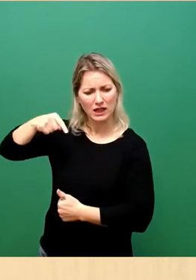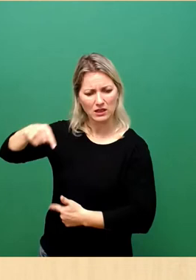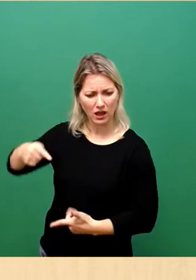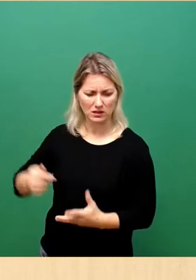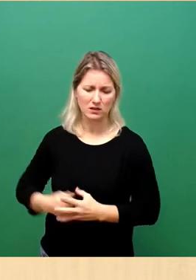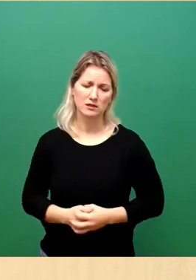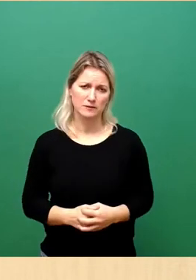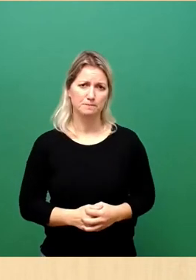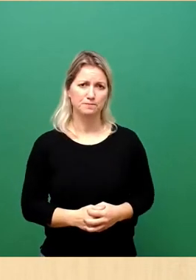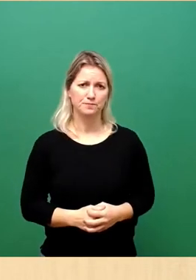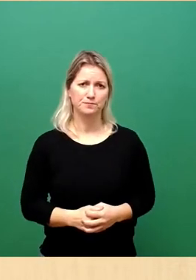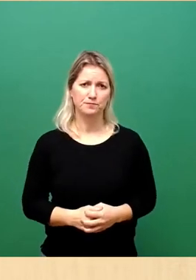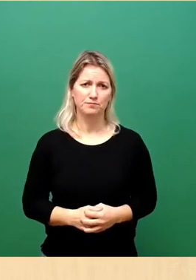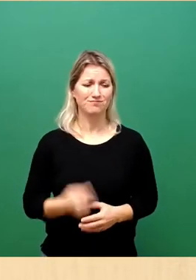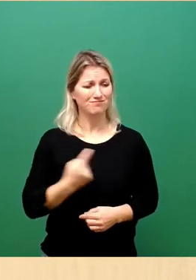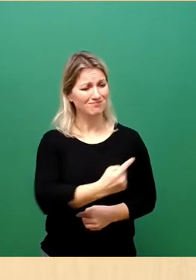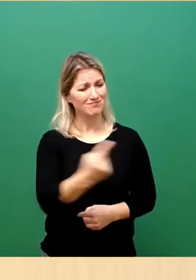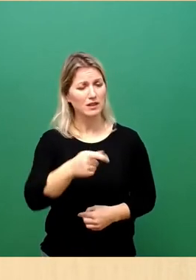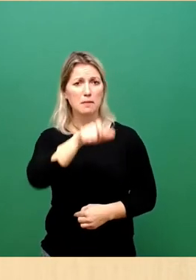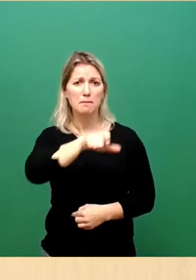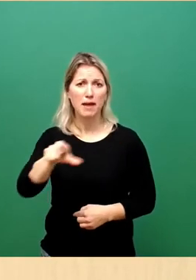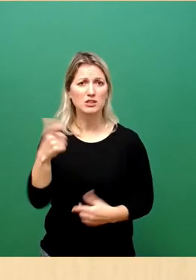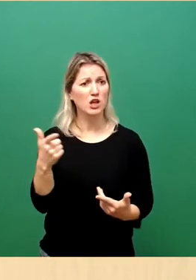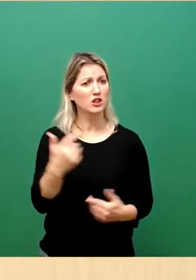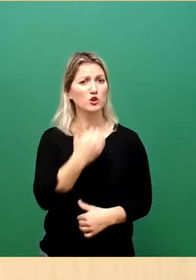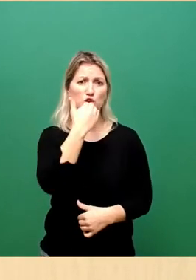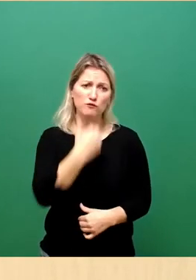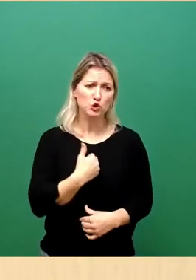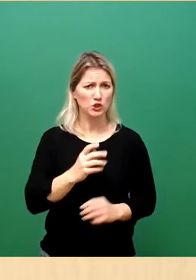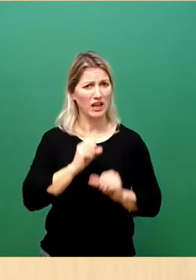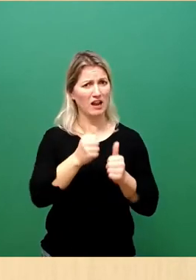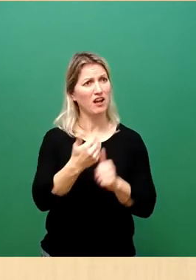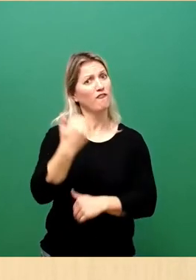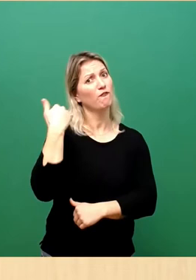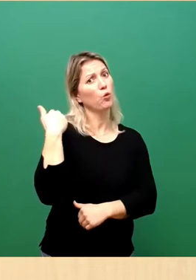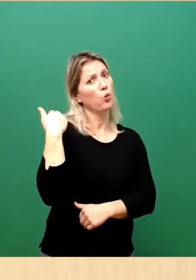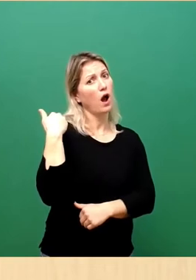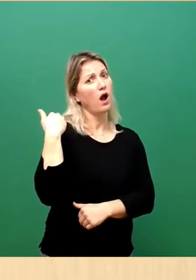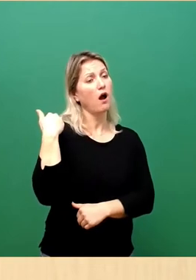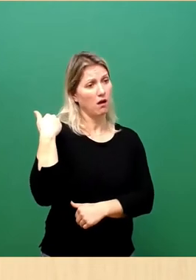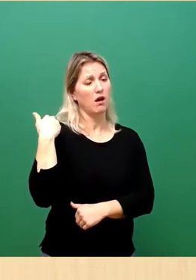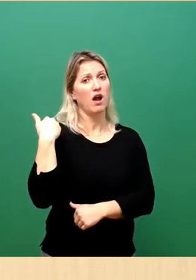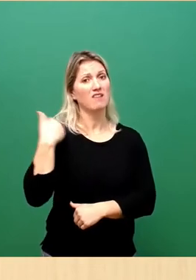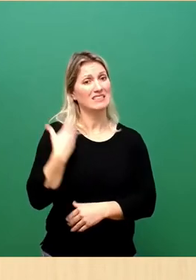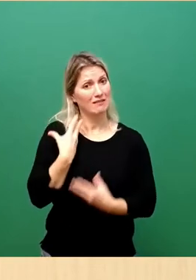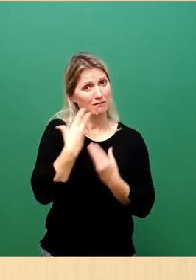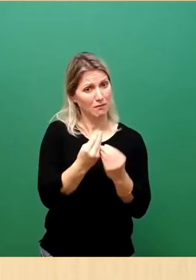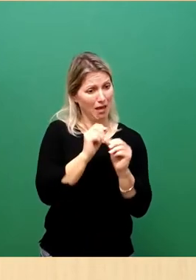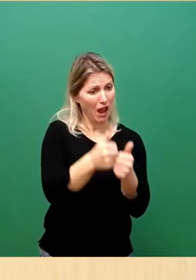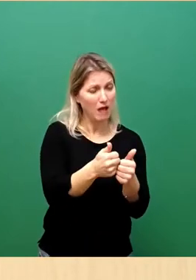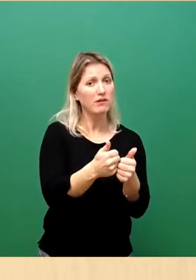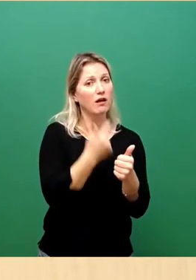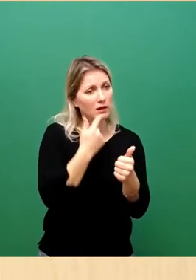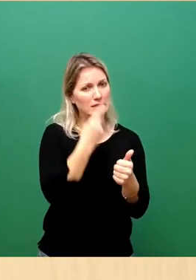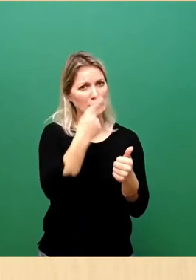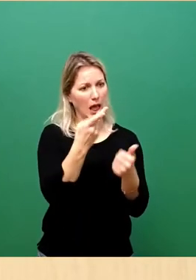Diese Menschen möchten die Hilfe und Unterstützung, die ihnen damals zuteilt wurde, auch gerne wiedergeben. Das sehen wir auch an der großen Bereitschaft, auch den